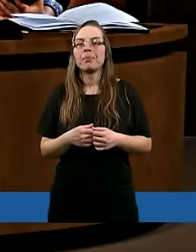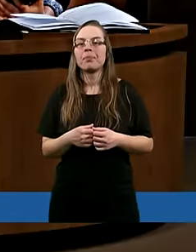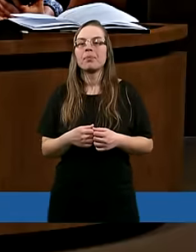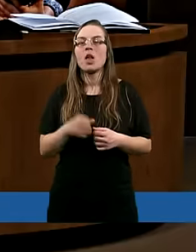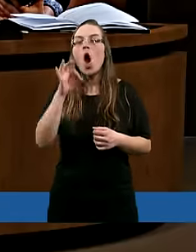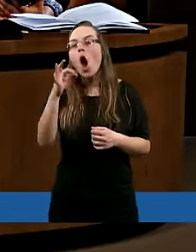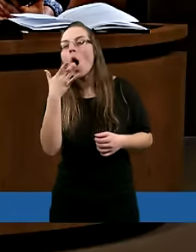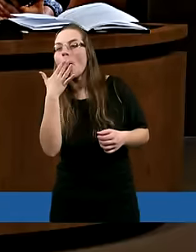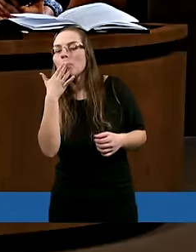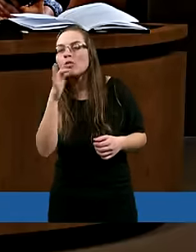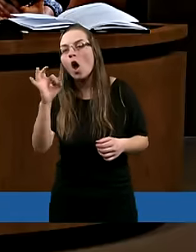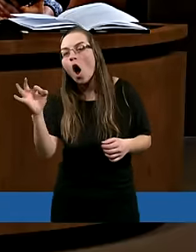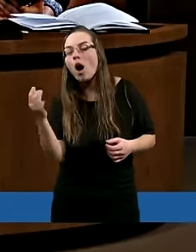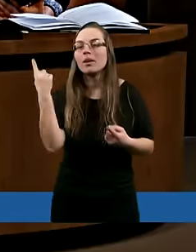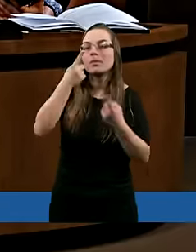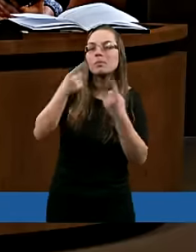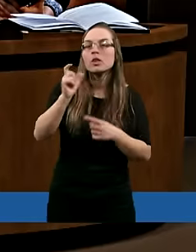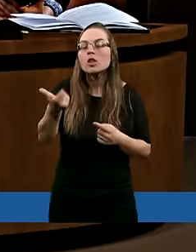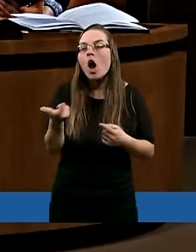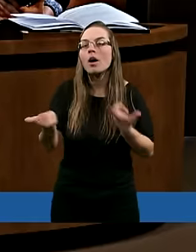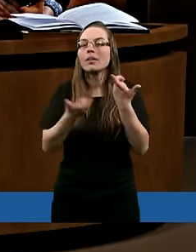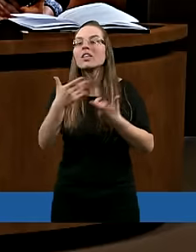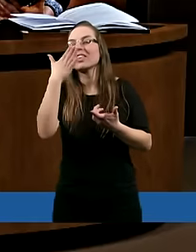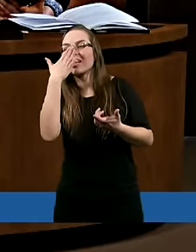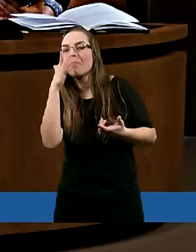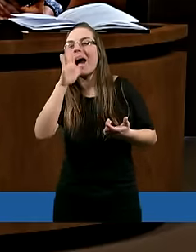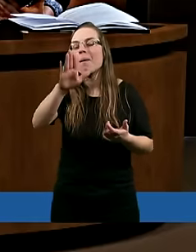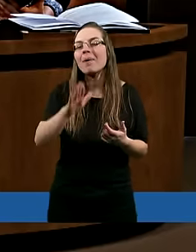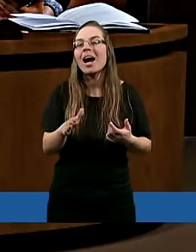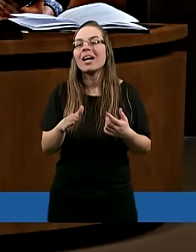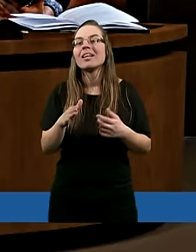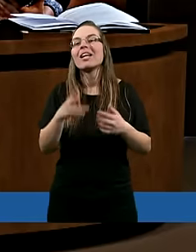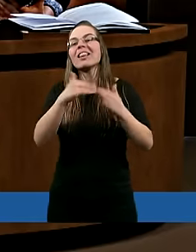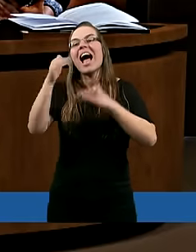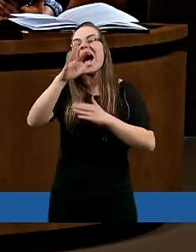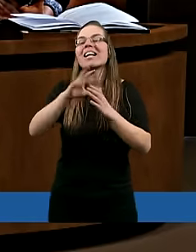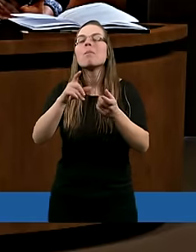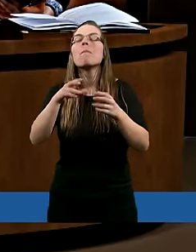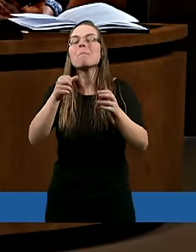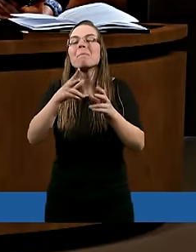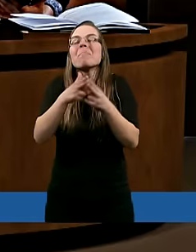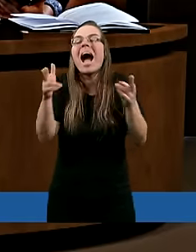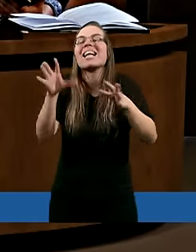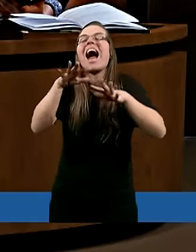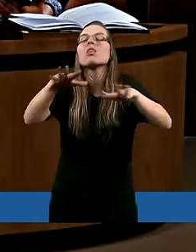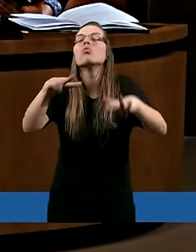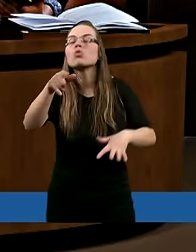Że powiedzieli, o. Lepiej wszystko. Ty, Ania, to chyba masz nadmiarze tego owocu.